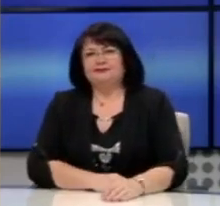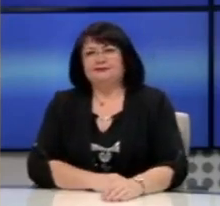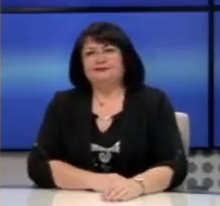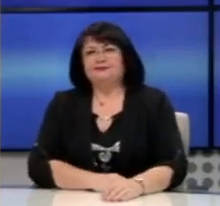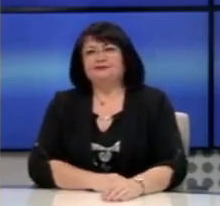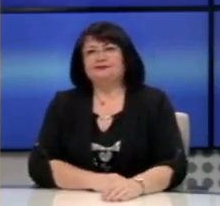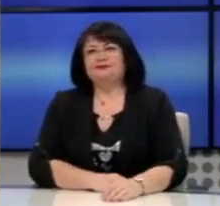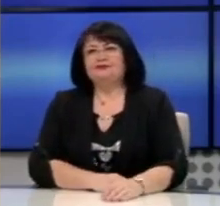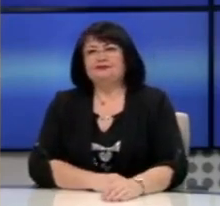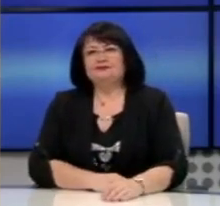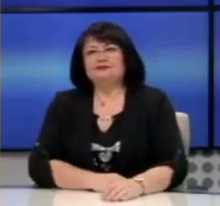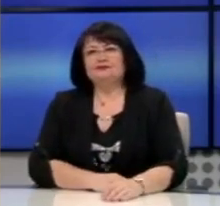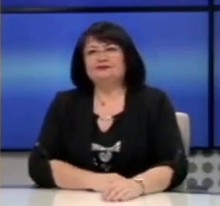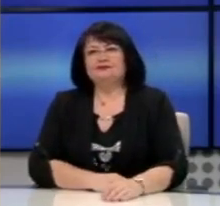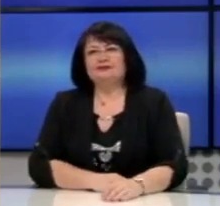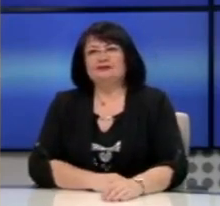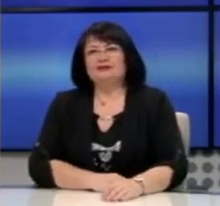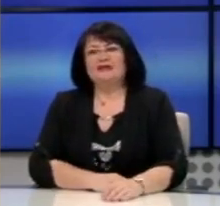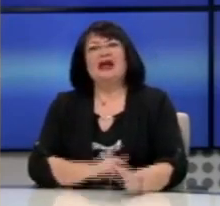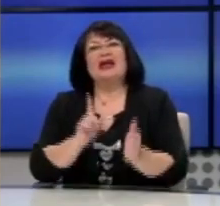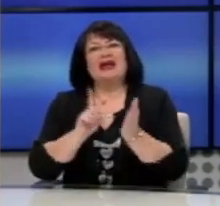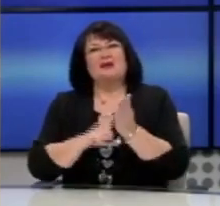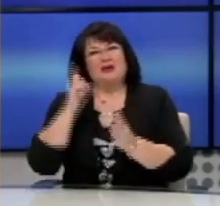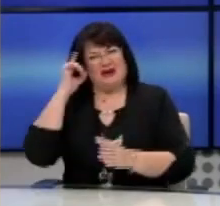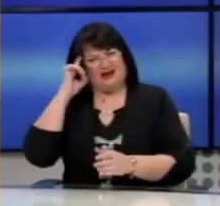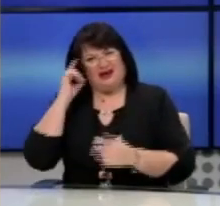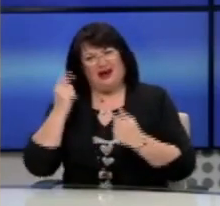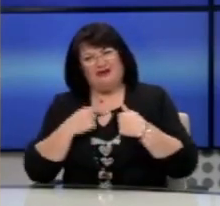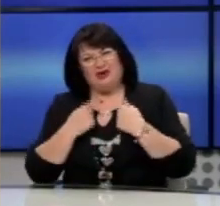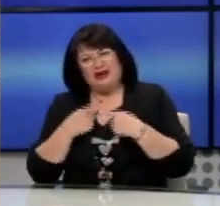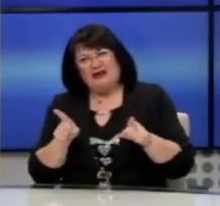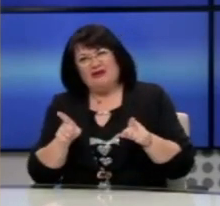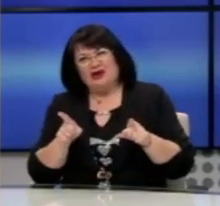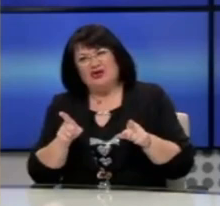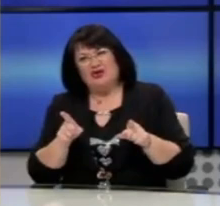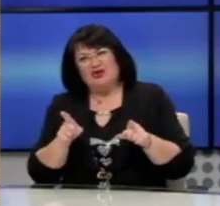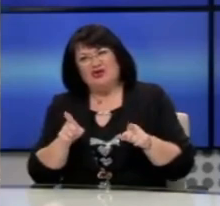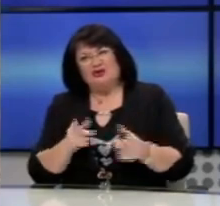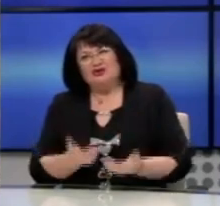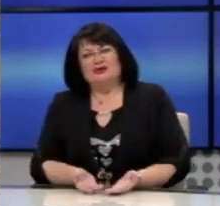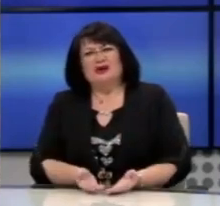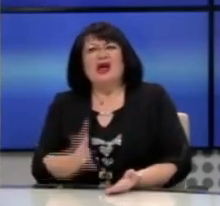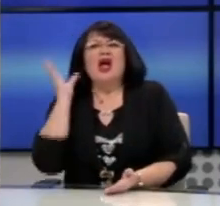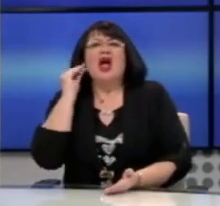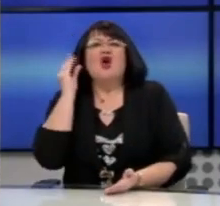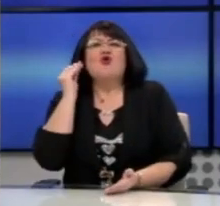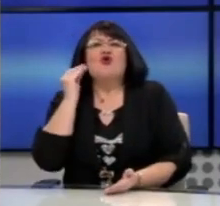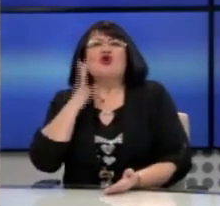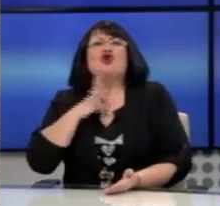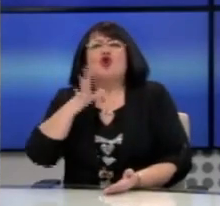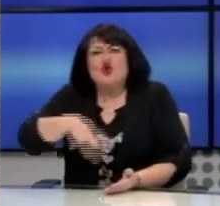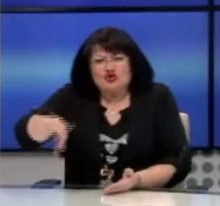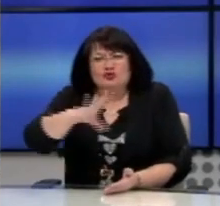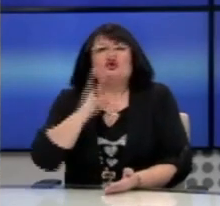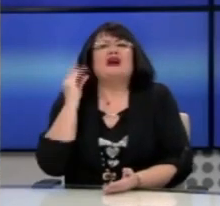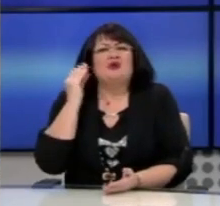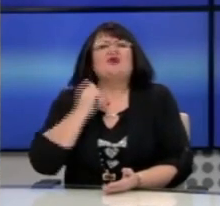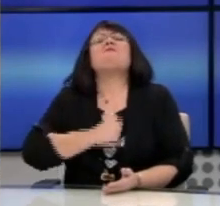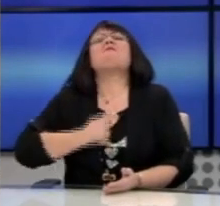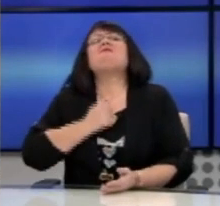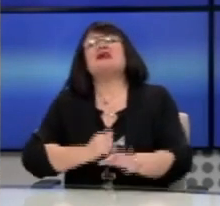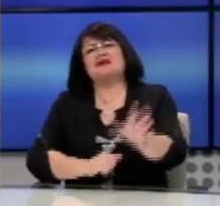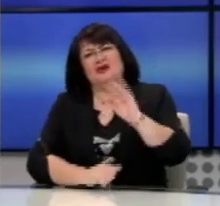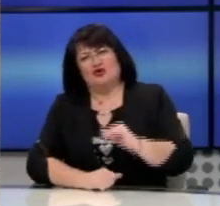Ανέα, έπρεπε να καταλάβω κάτι άλλο, κύριε Μησοτάκη. Μας καταλαβαίνει και μας ακούει ο κόσμος όμως, μη στεναχωριέστε. Και